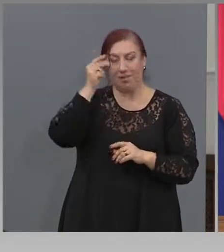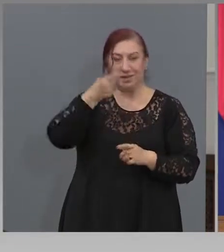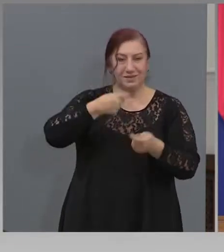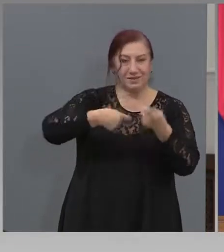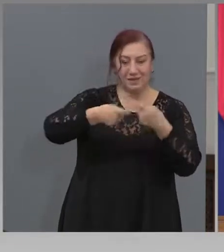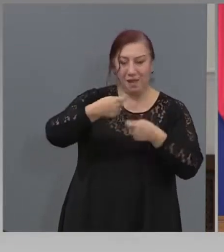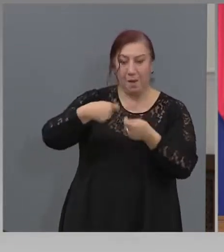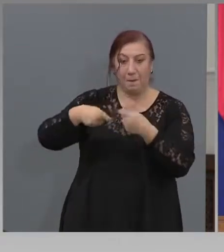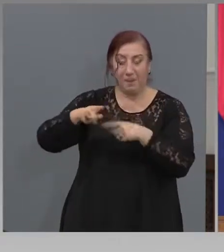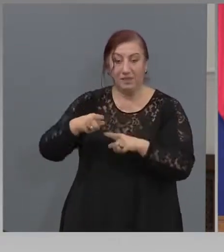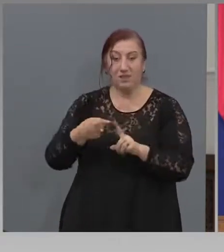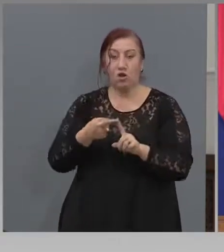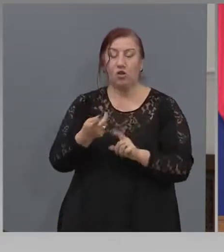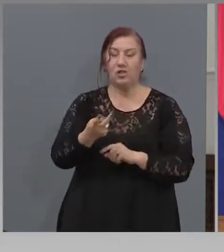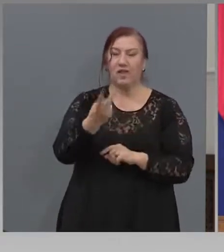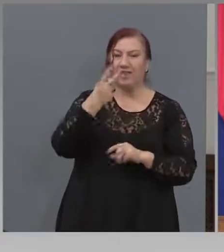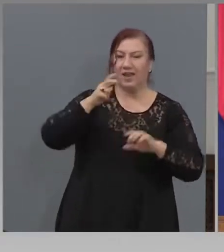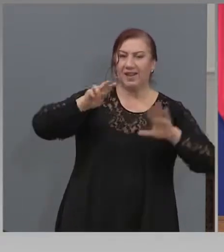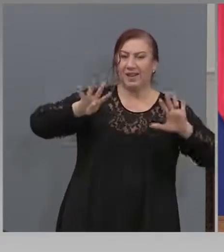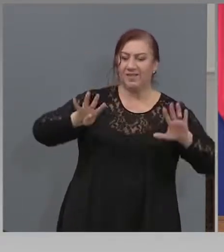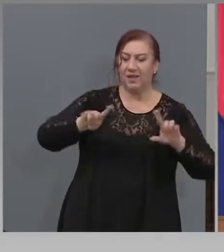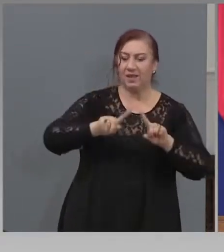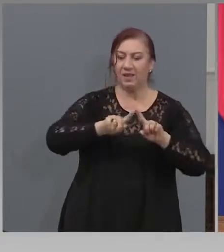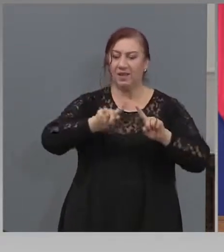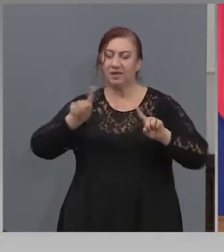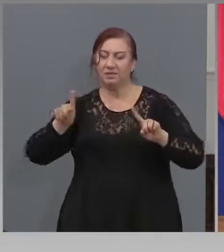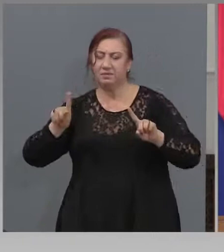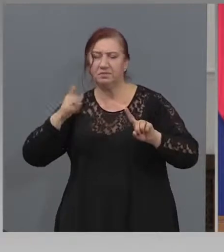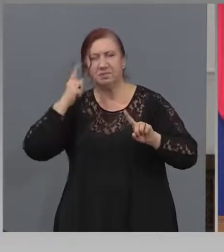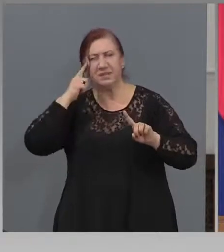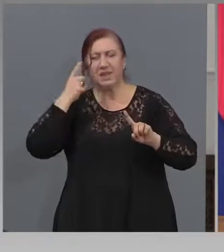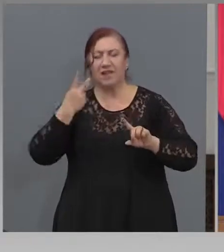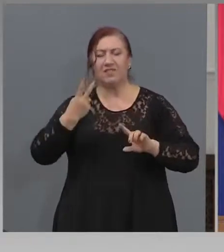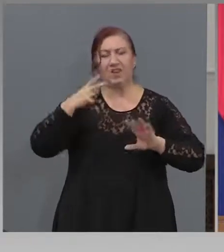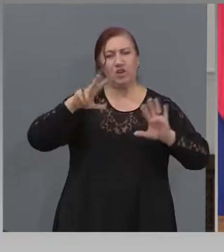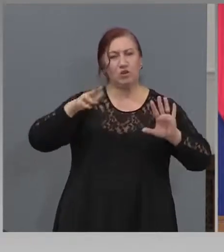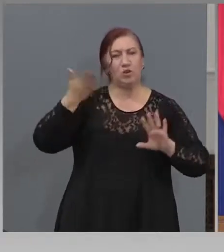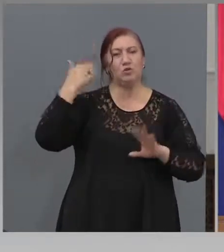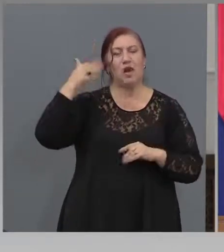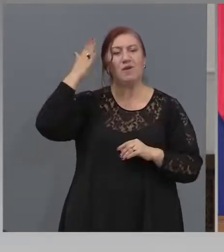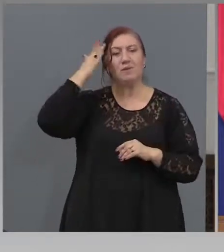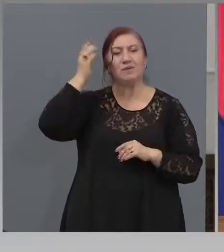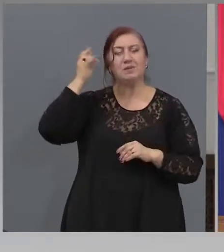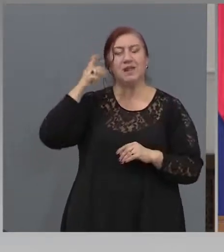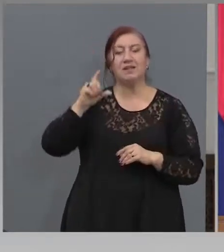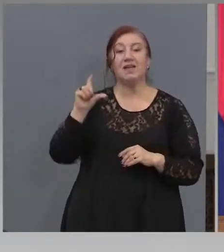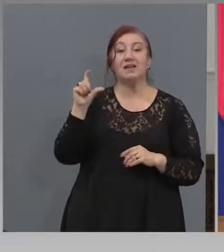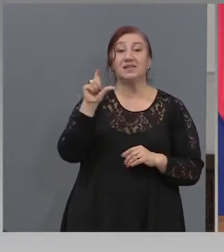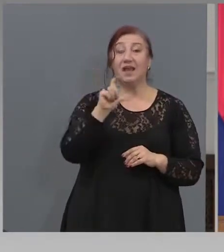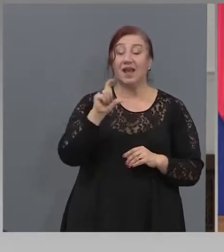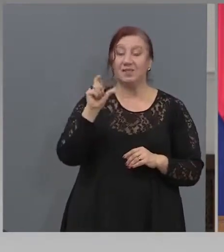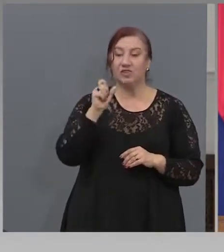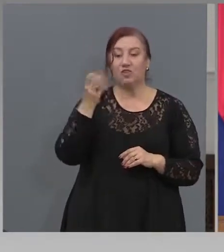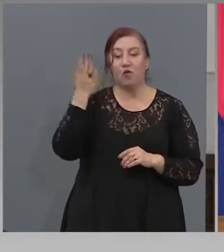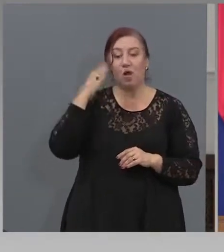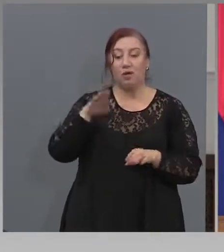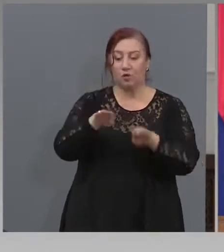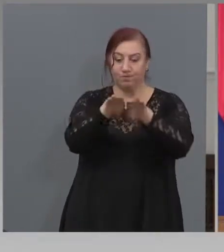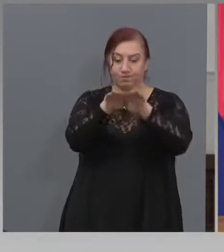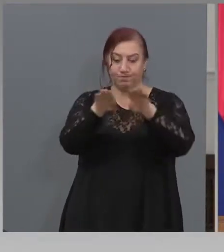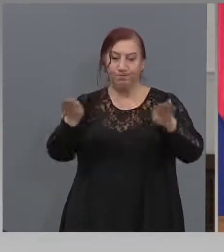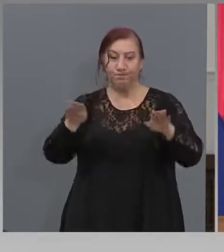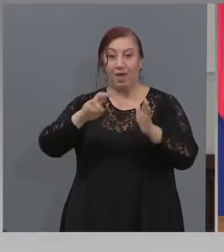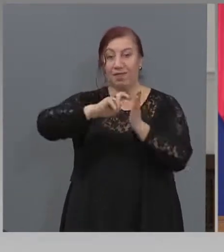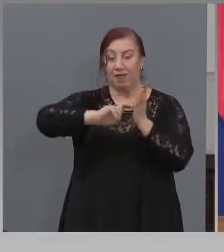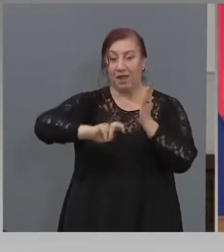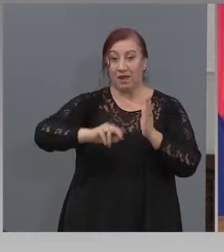или 8, да не бъркам, но знам, че премиер беше Станишев, когато въведоха плоският данък, българският бизнес плаща едва 10